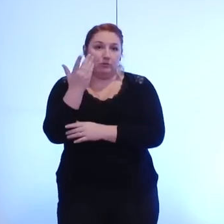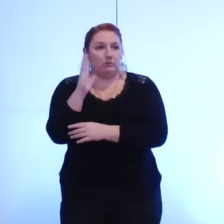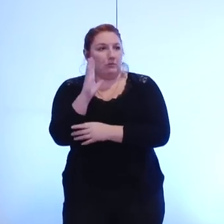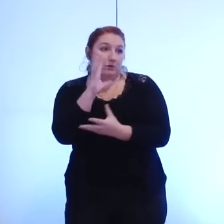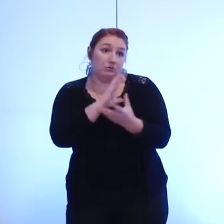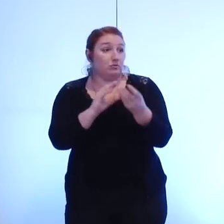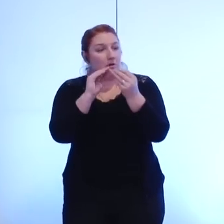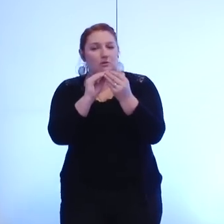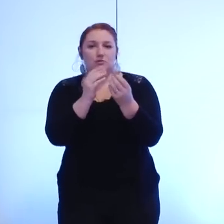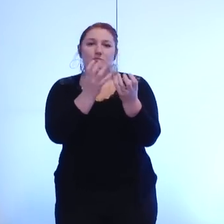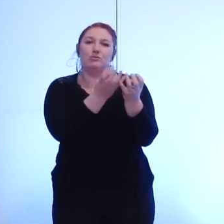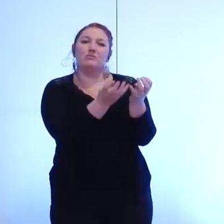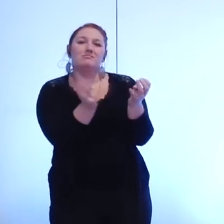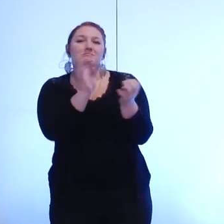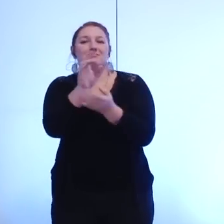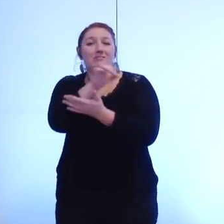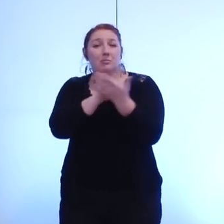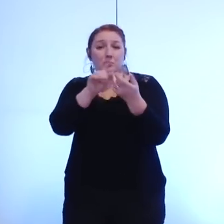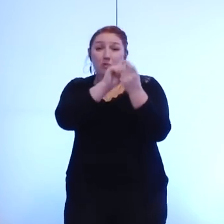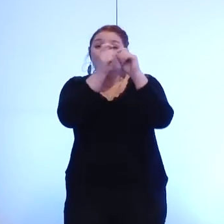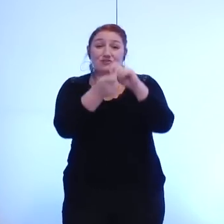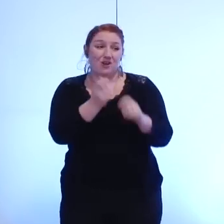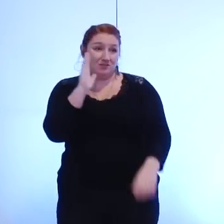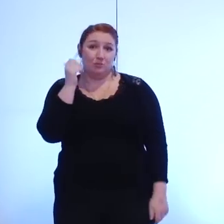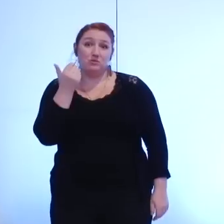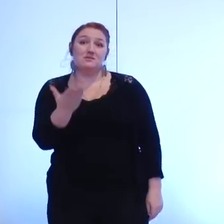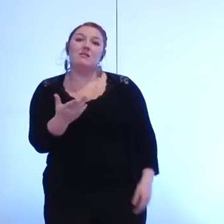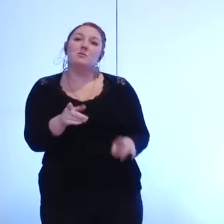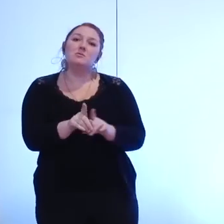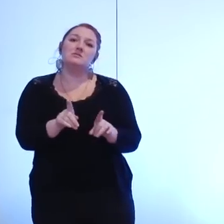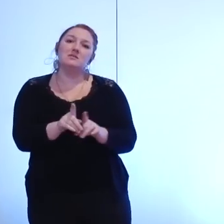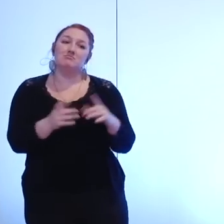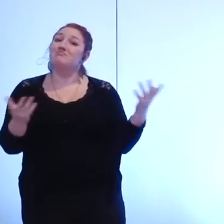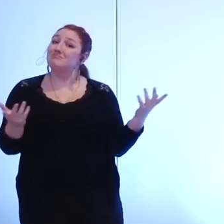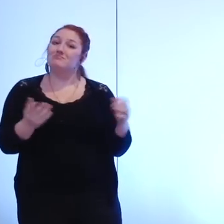alors dans ce contexte dans ce contexte